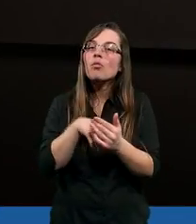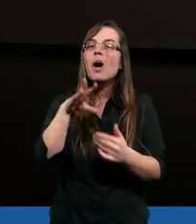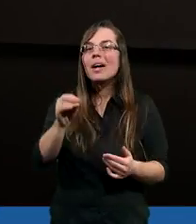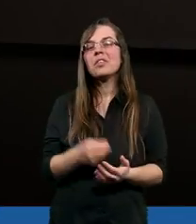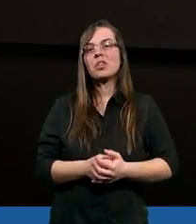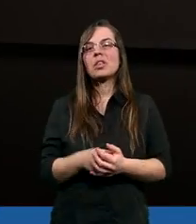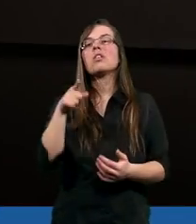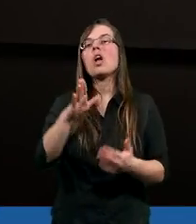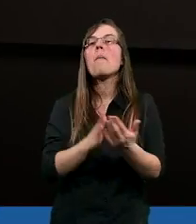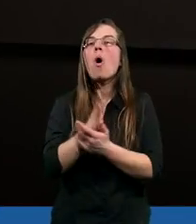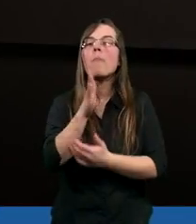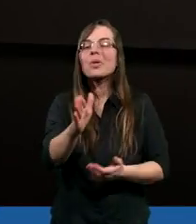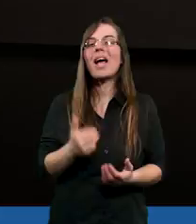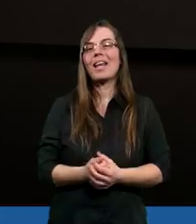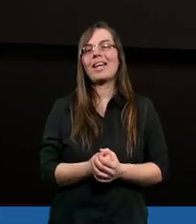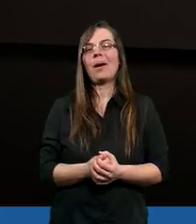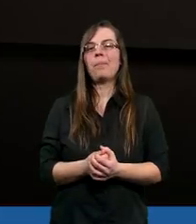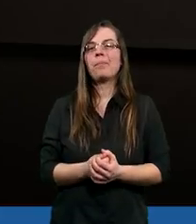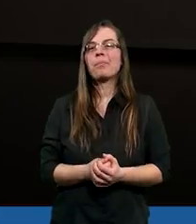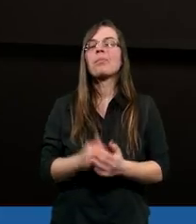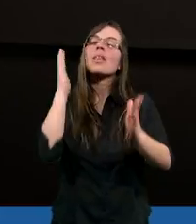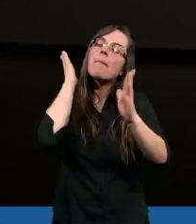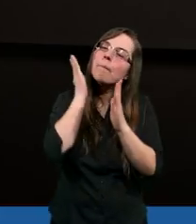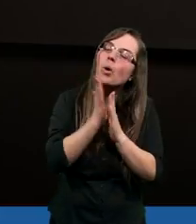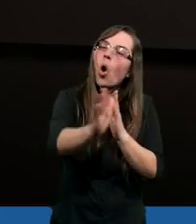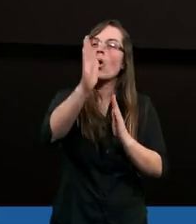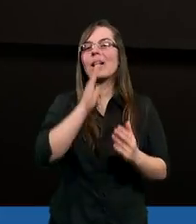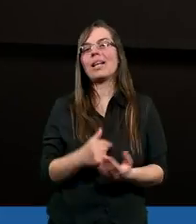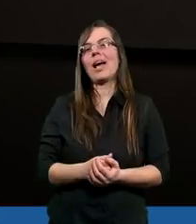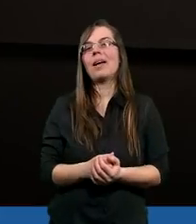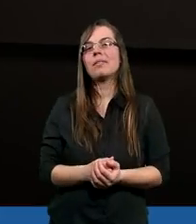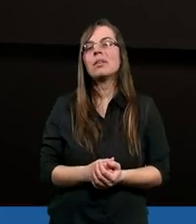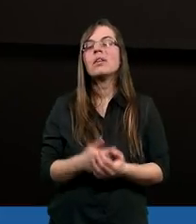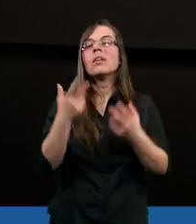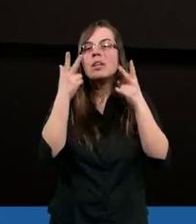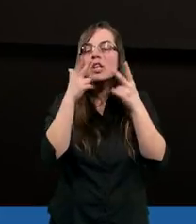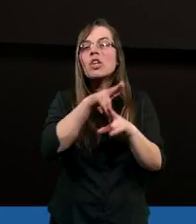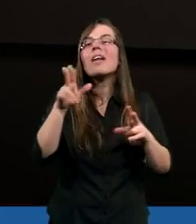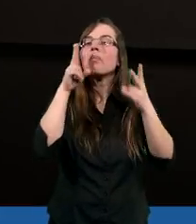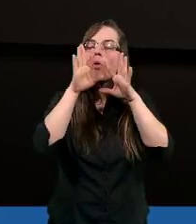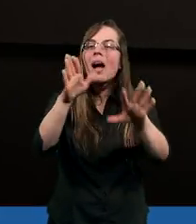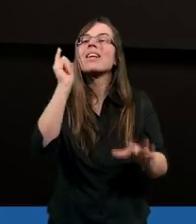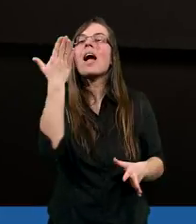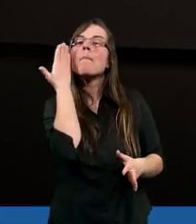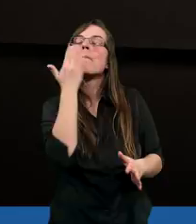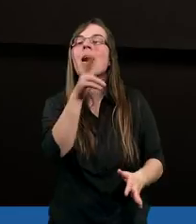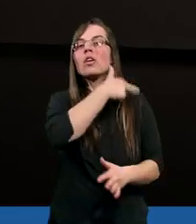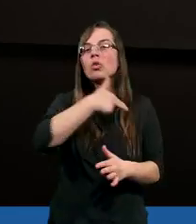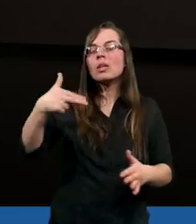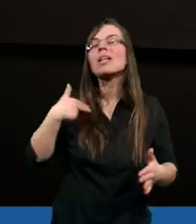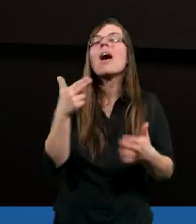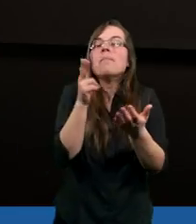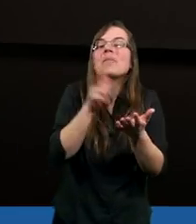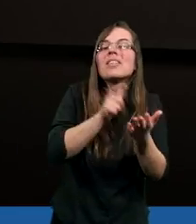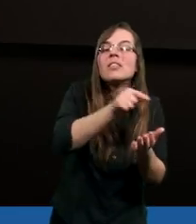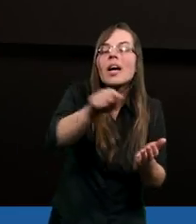poprzez prośbę pokazujemy, jak bardzo nam na czymś